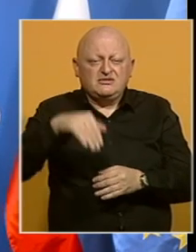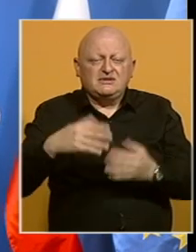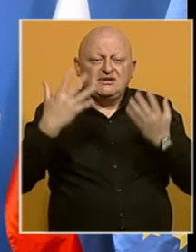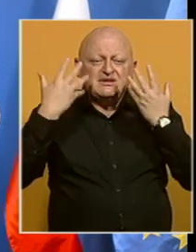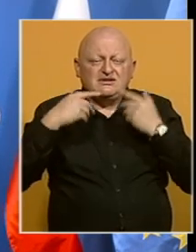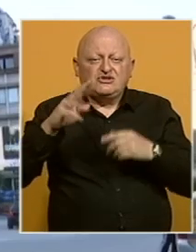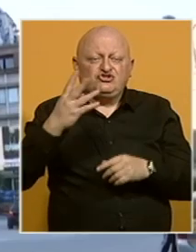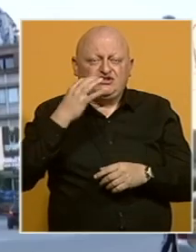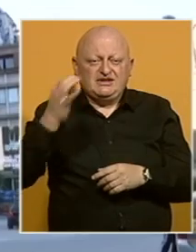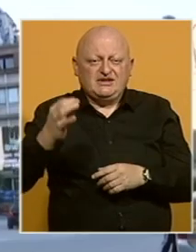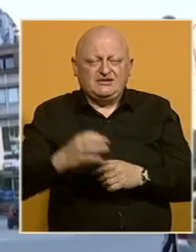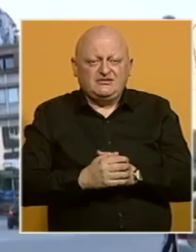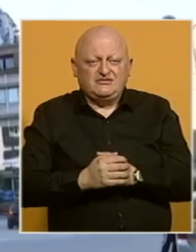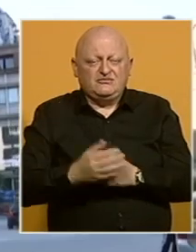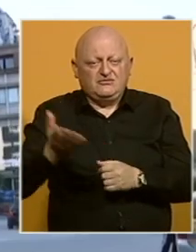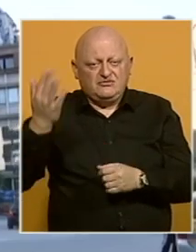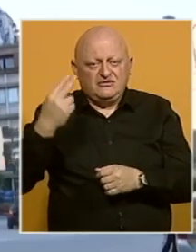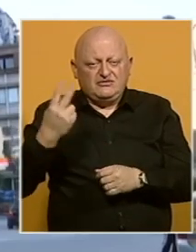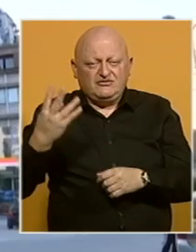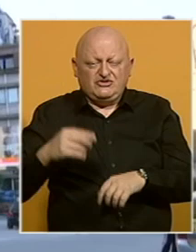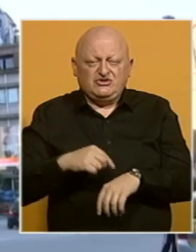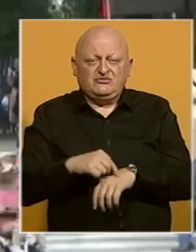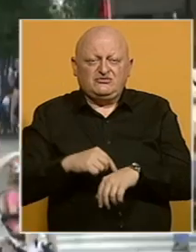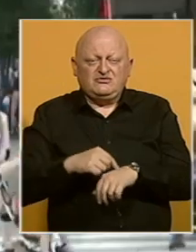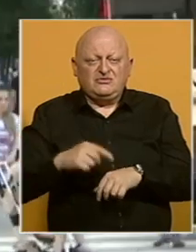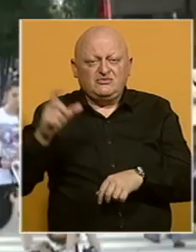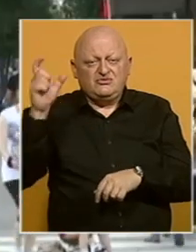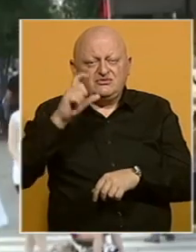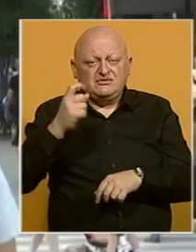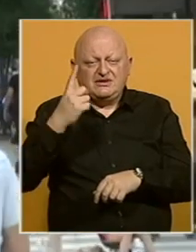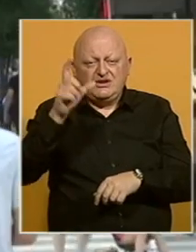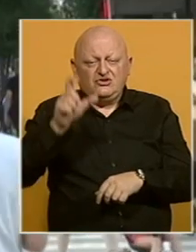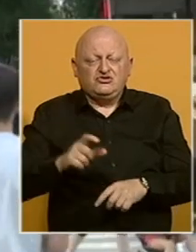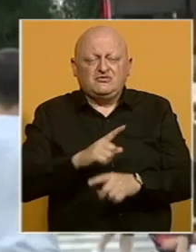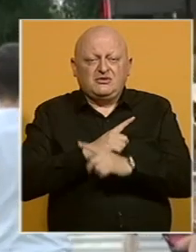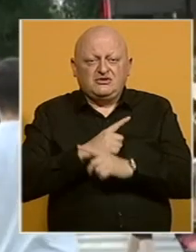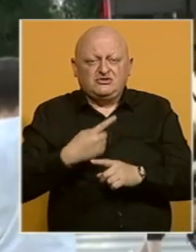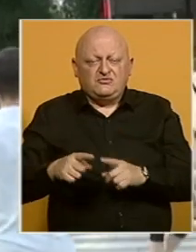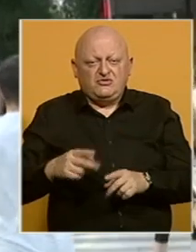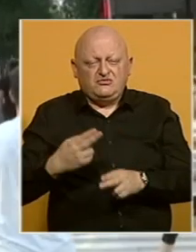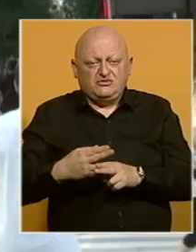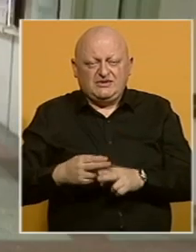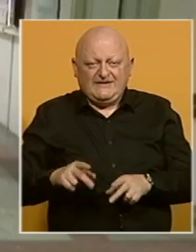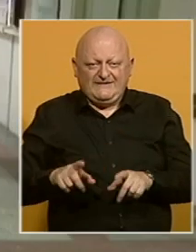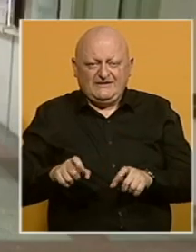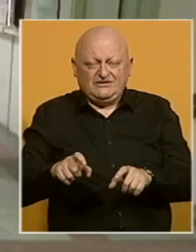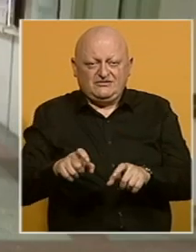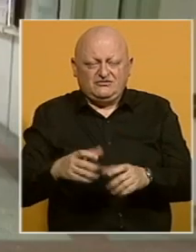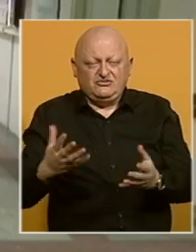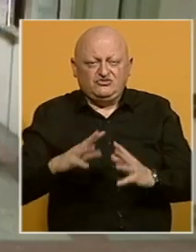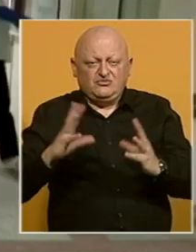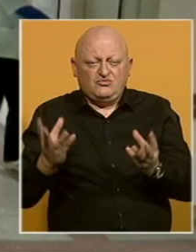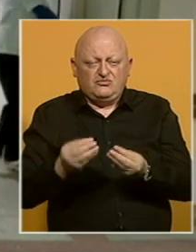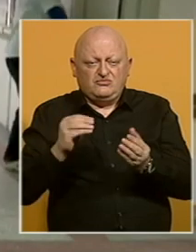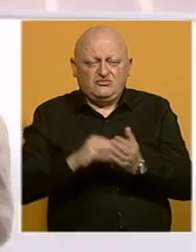10 do 14 dana. U prethodna 24 sata u Srbiji je jedna osoba preminula od posljedica zaraze koronavirusom, čime je